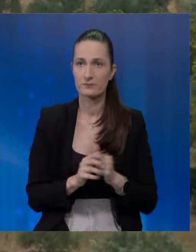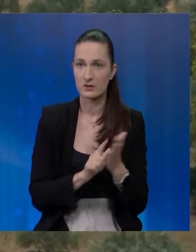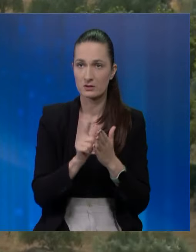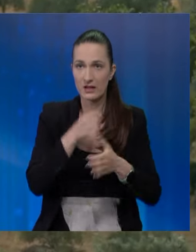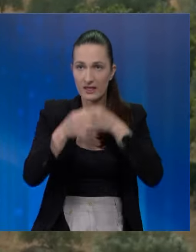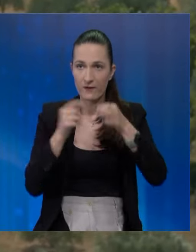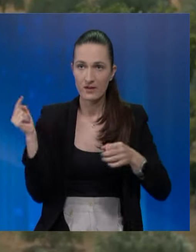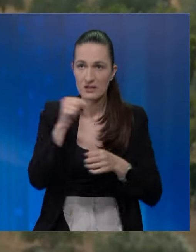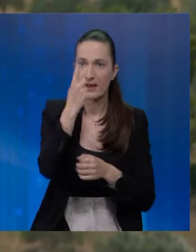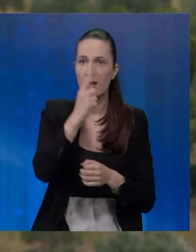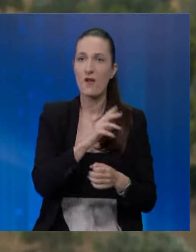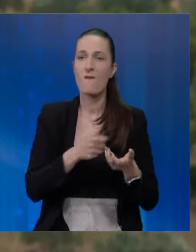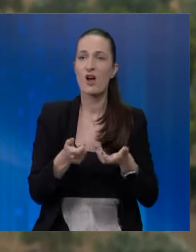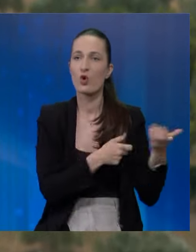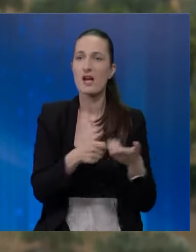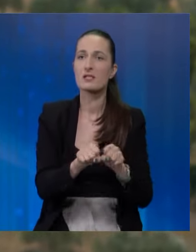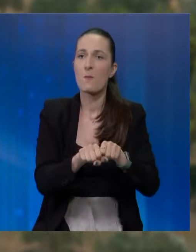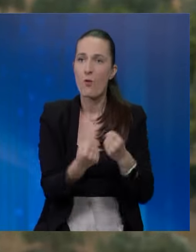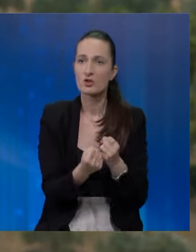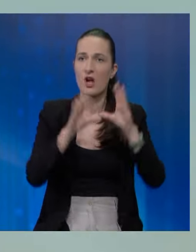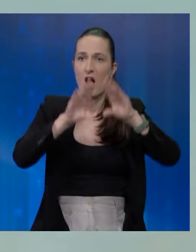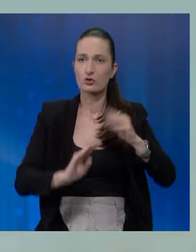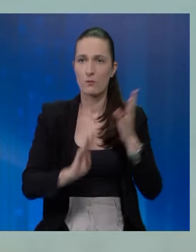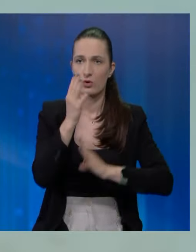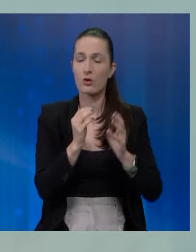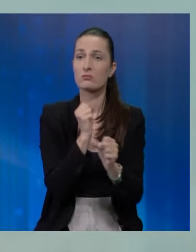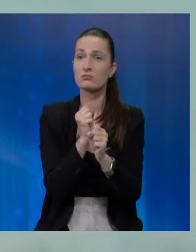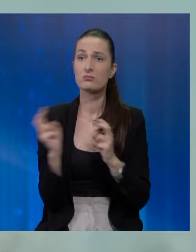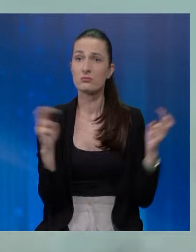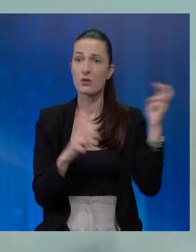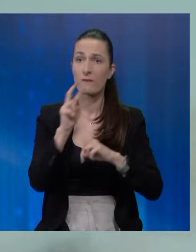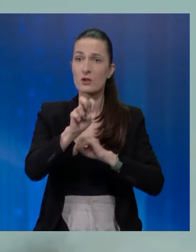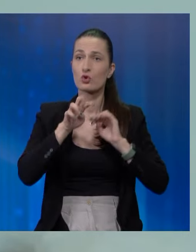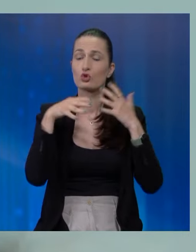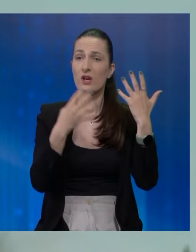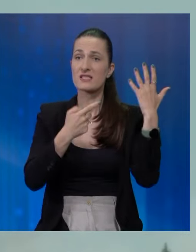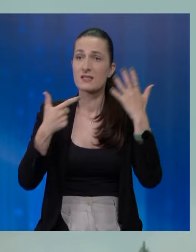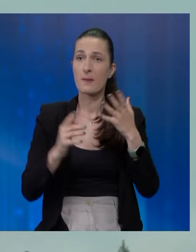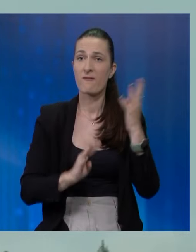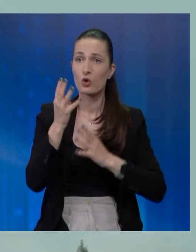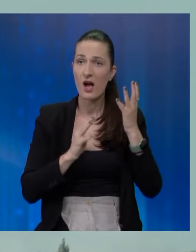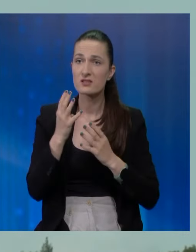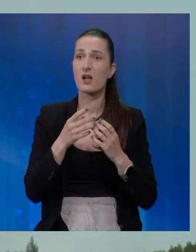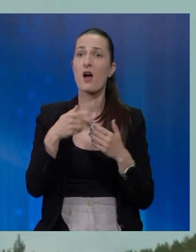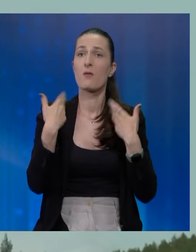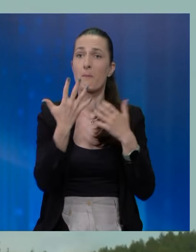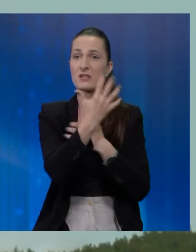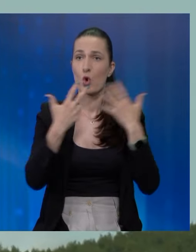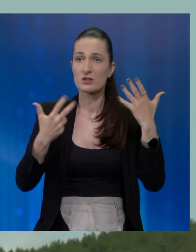Tokom intervencije jedan vatrogasac je povrijeđena. Na gašenju požara je sudjelovalo 247 vatrogasaca sa 58